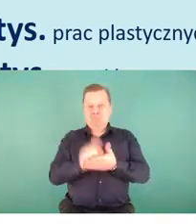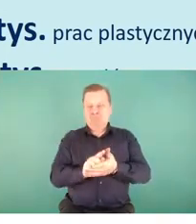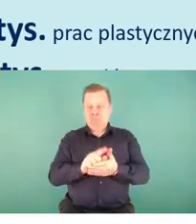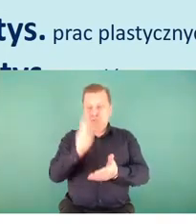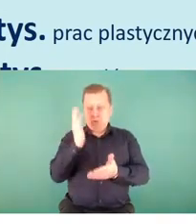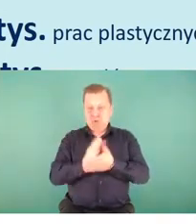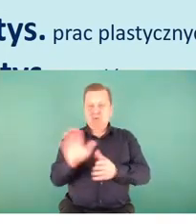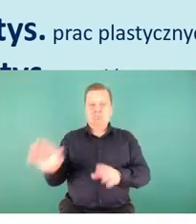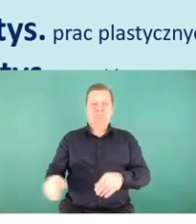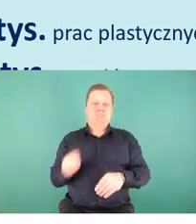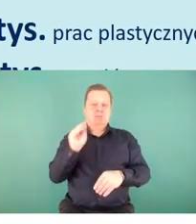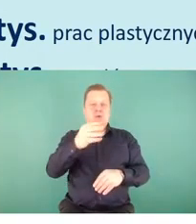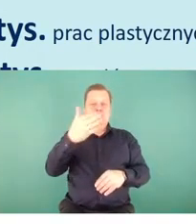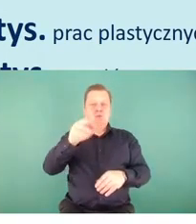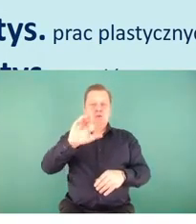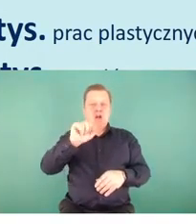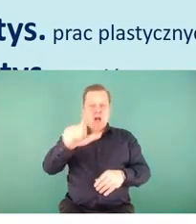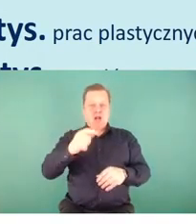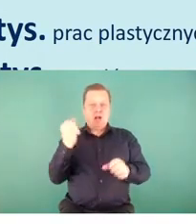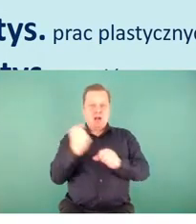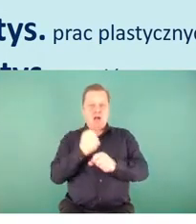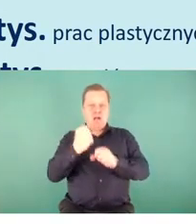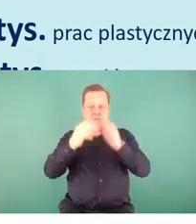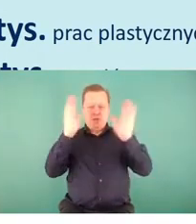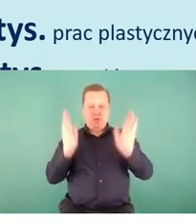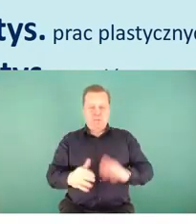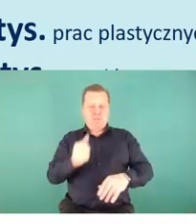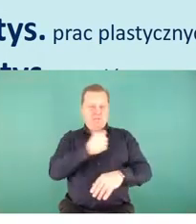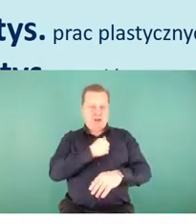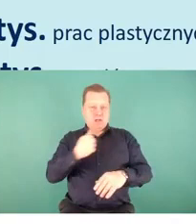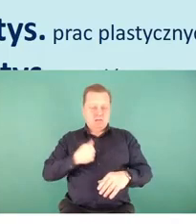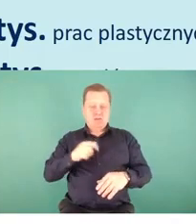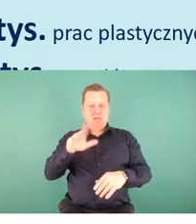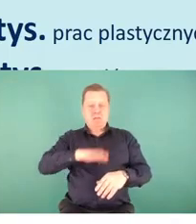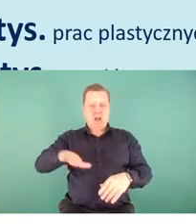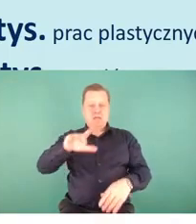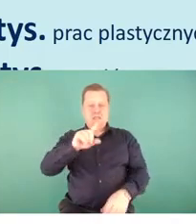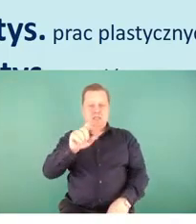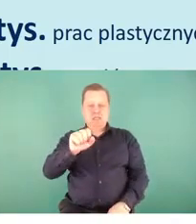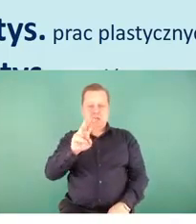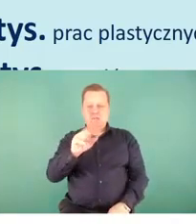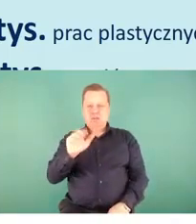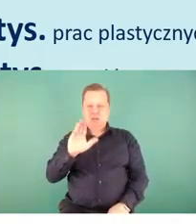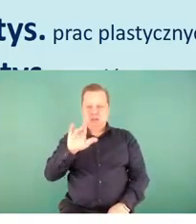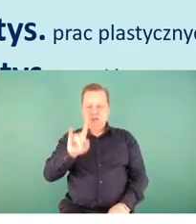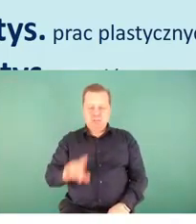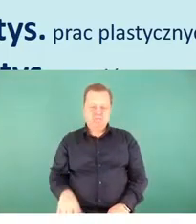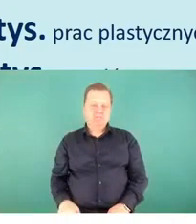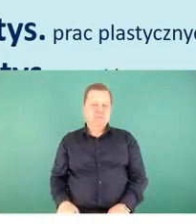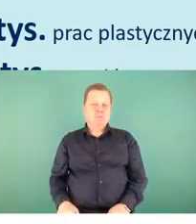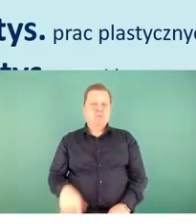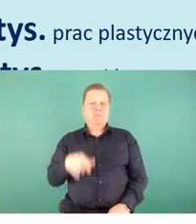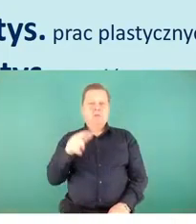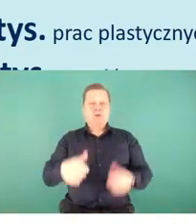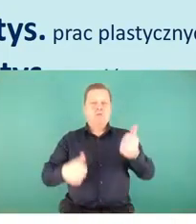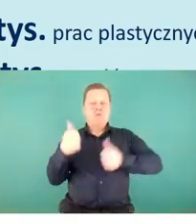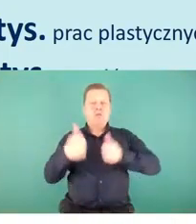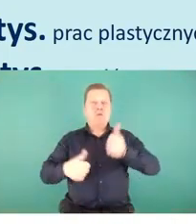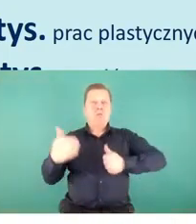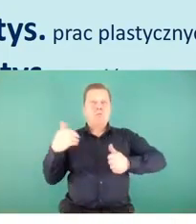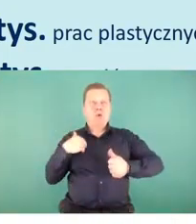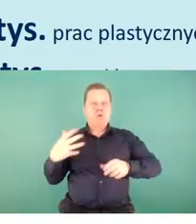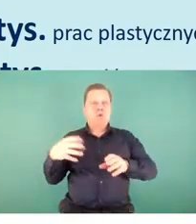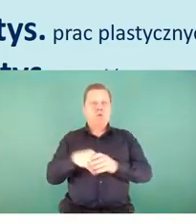przeniesiona na mural jednej z kamienic w Warszawie przy placu Zawiszy. W konkursie na pracę plastyczną wzięło udział